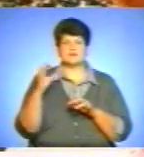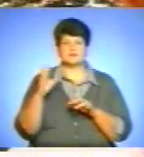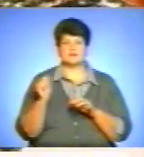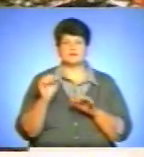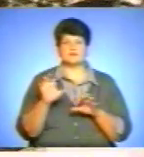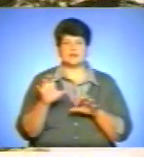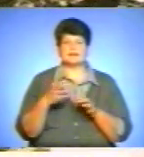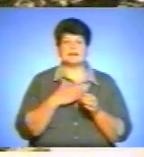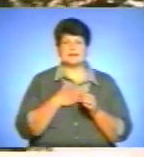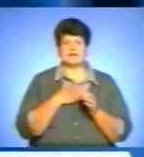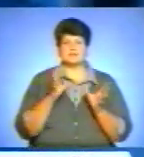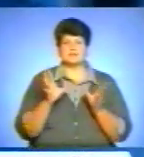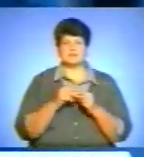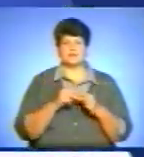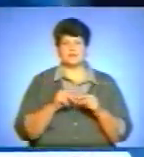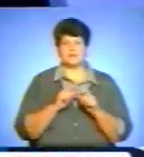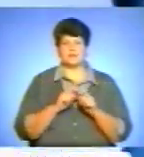наших співмешканців.